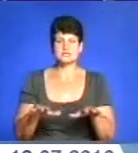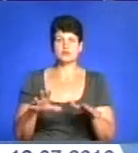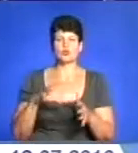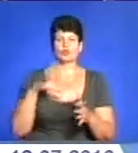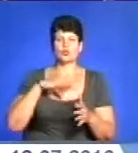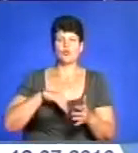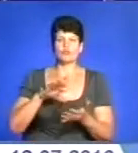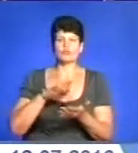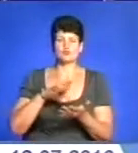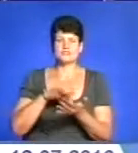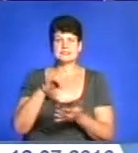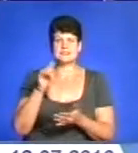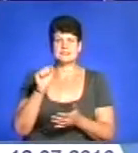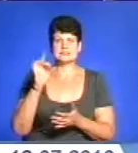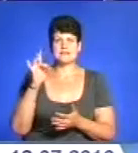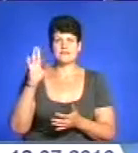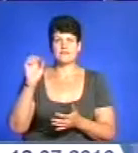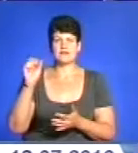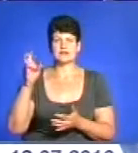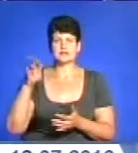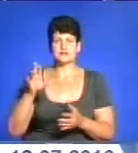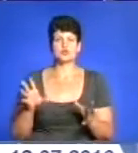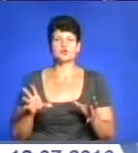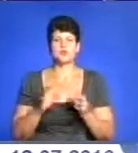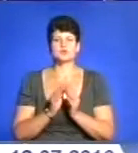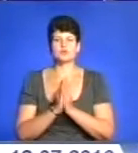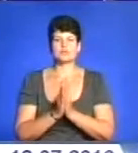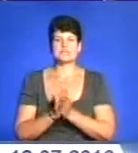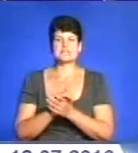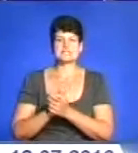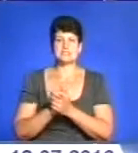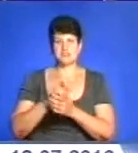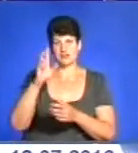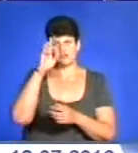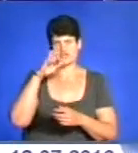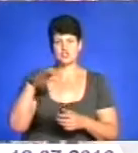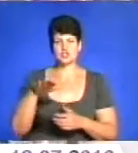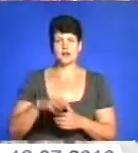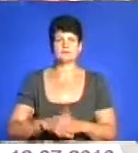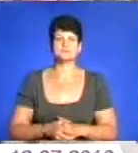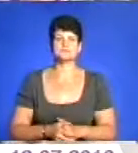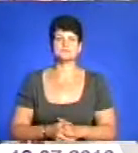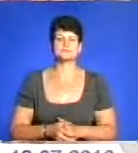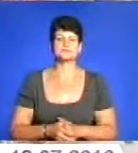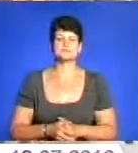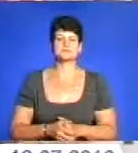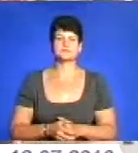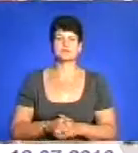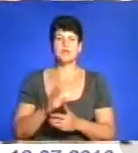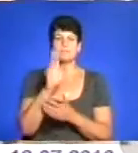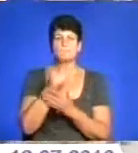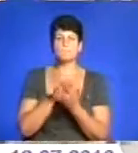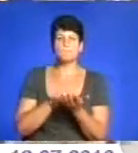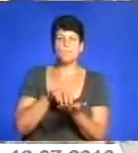центрі у Зарваниці, щоб разом помилитися за мир у державі. Участь у Прощі взяла і наша знімальна група. Проща до